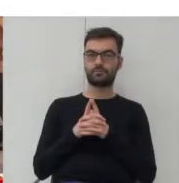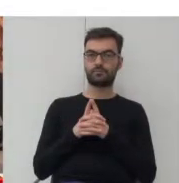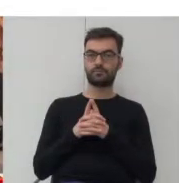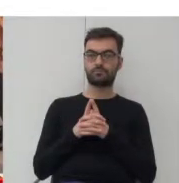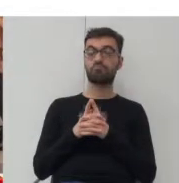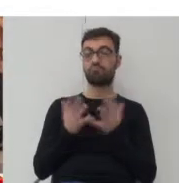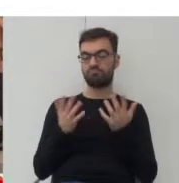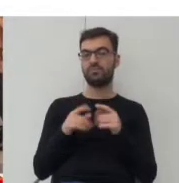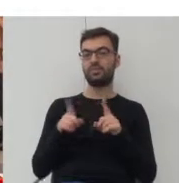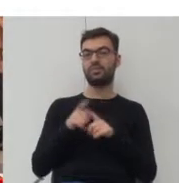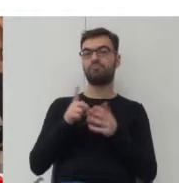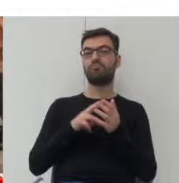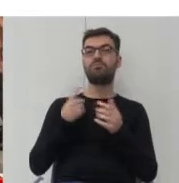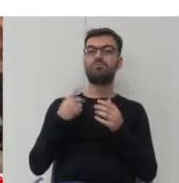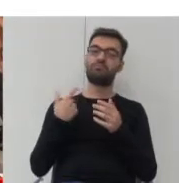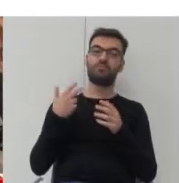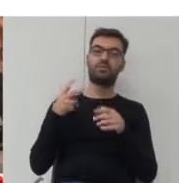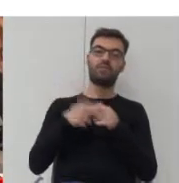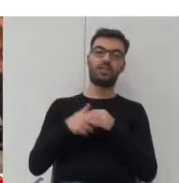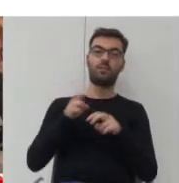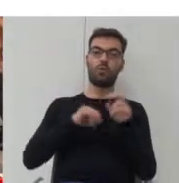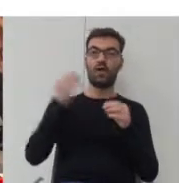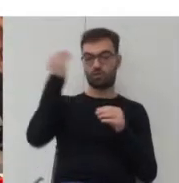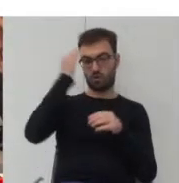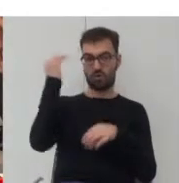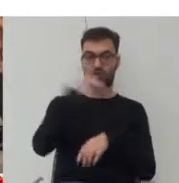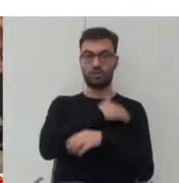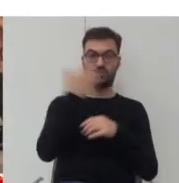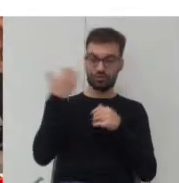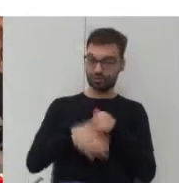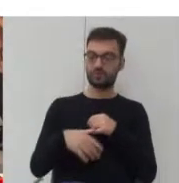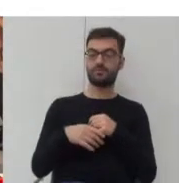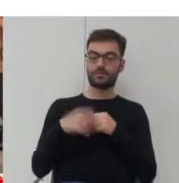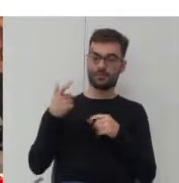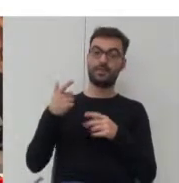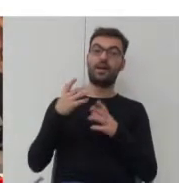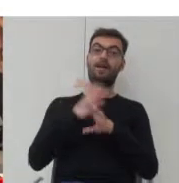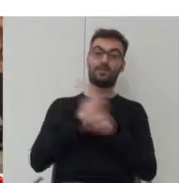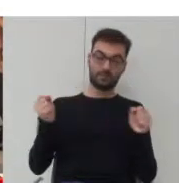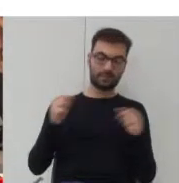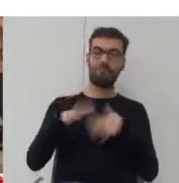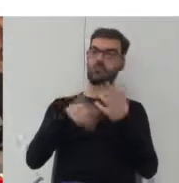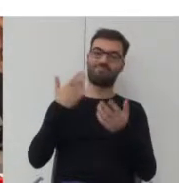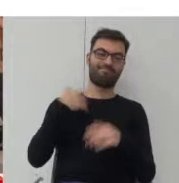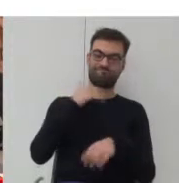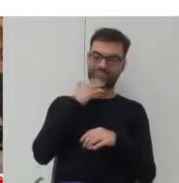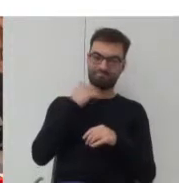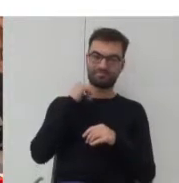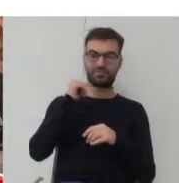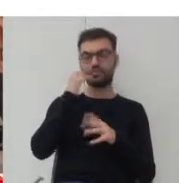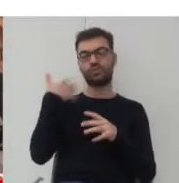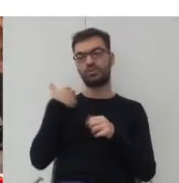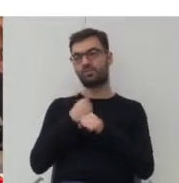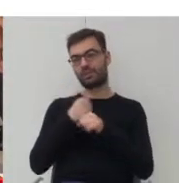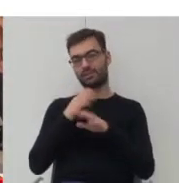też wynika, że przestajemy się ruszać kiedy skończymy się uczyć po prostu szkoła na nas to wymusza później po prostu życie codzienne nas jakby od tego odciąga z drugiej